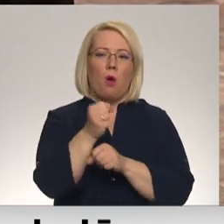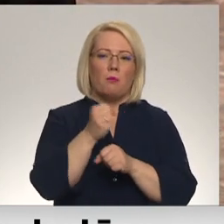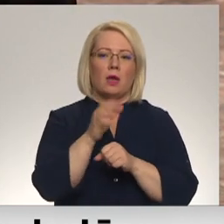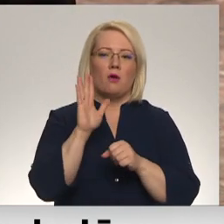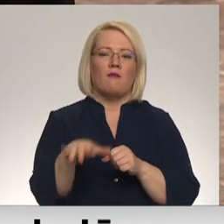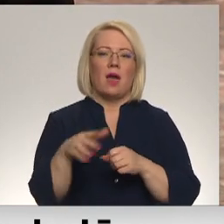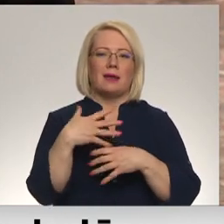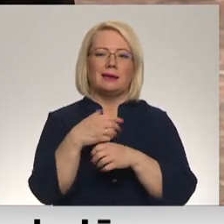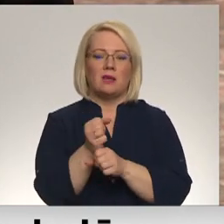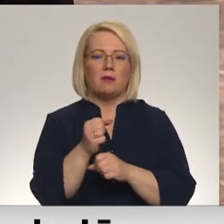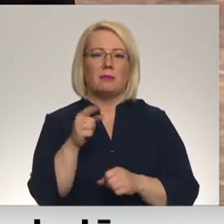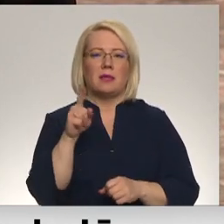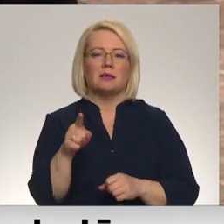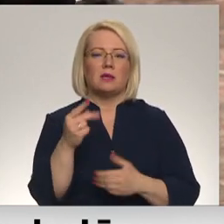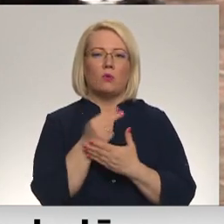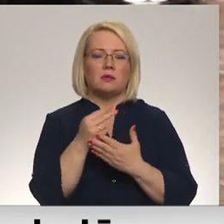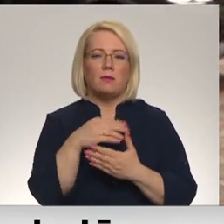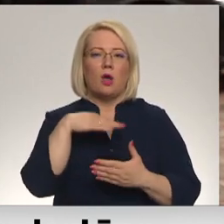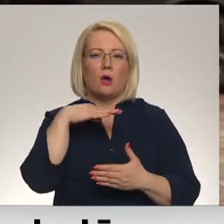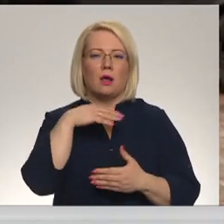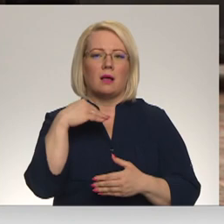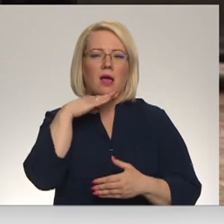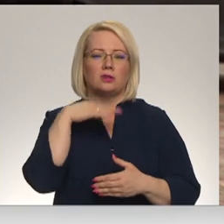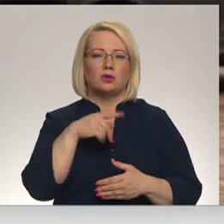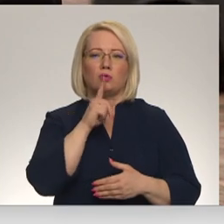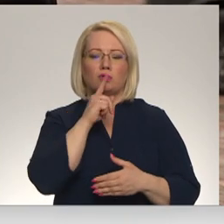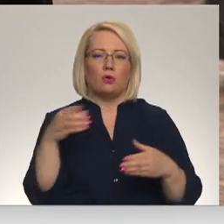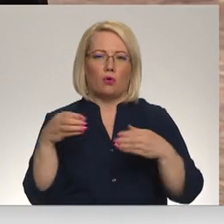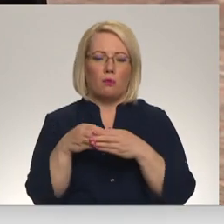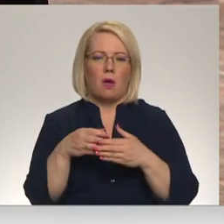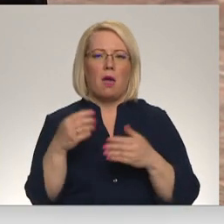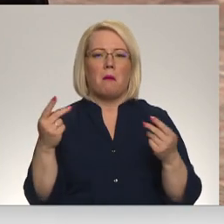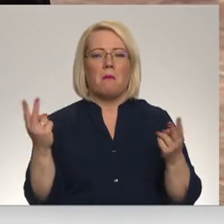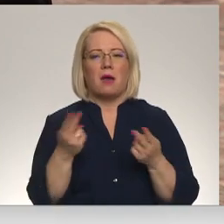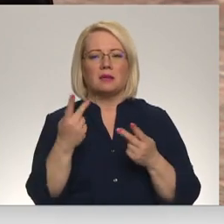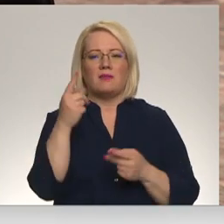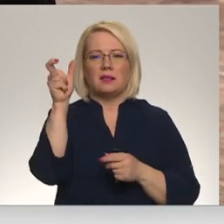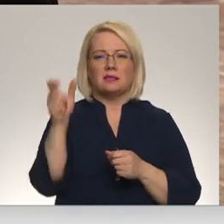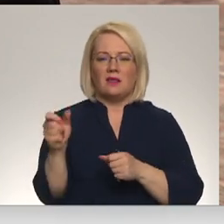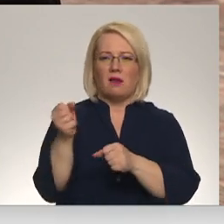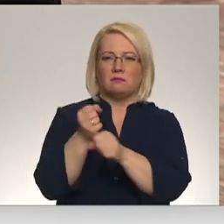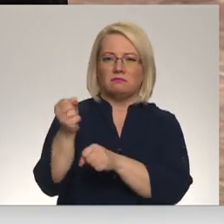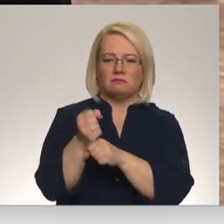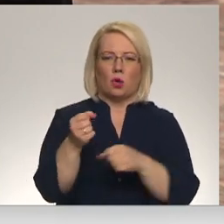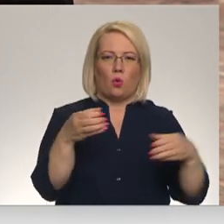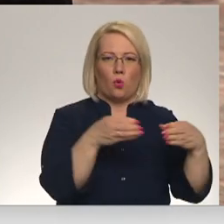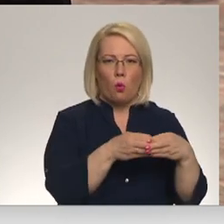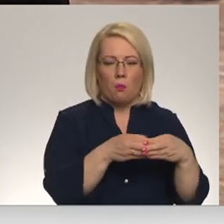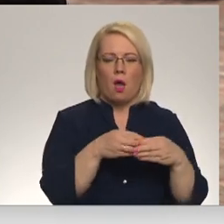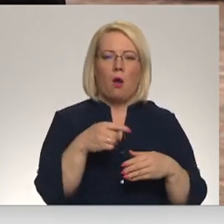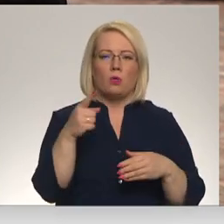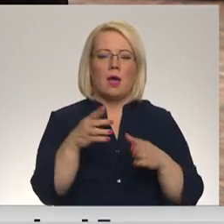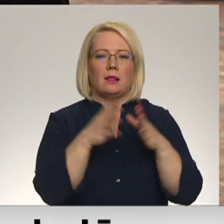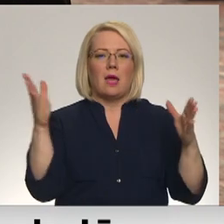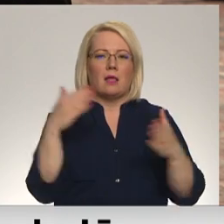būt klases klusējošajai grupai. Parasti mobīngs tiek veiks pret kaut kādu vienu cilvēku un viņu veids kaut kāda cita cilvēku grupa, tad lielākā daļa no